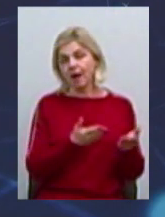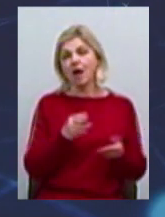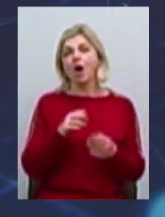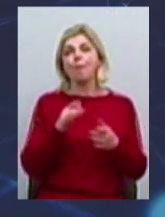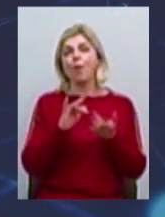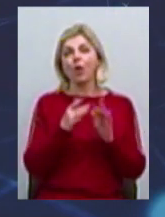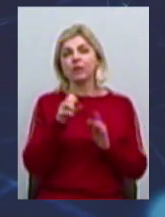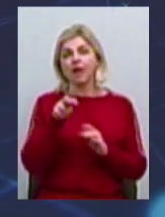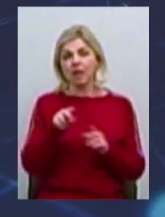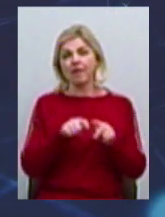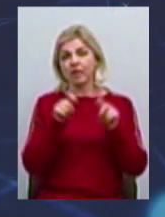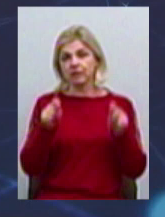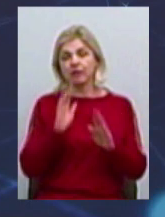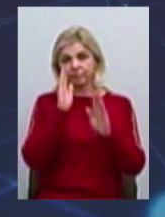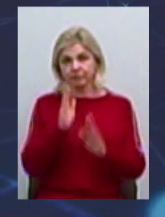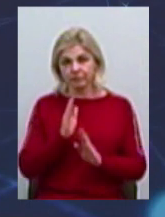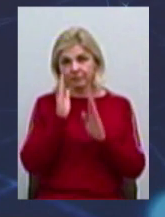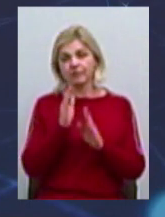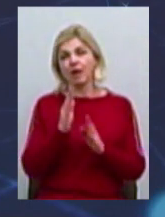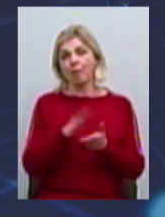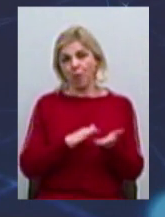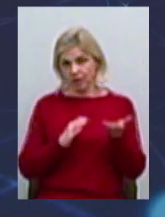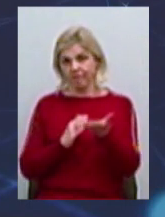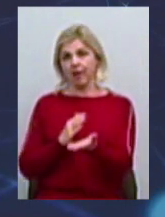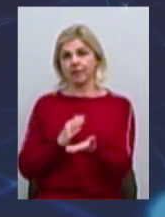відкритий, цілодобово, 24 на 7, подавайте.